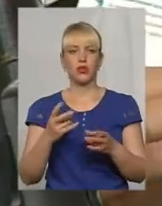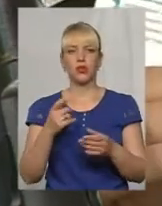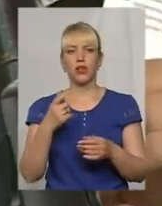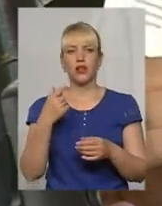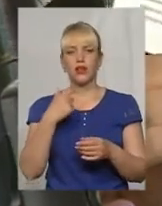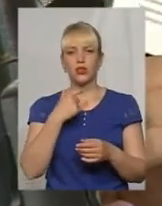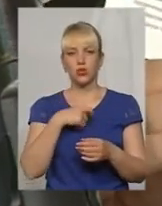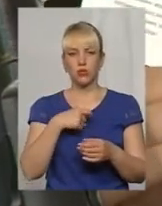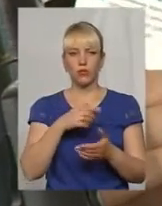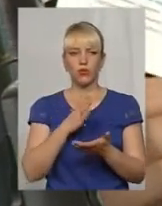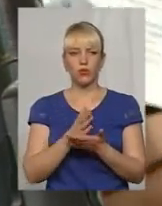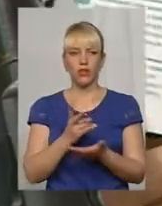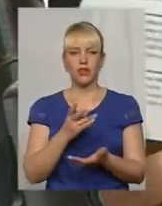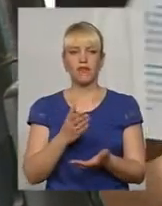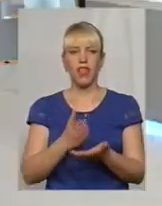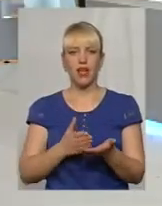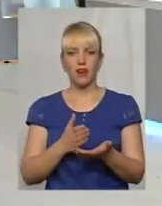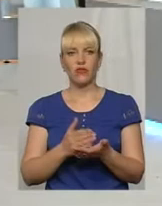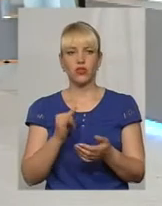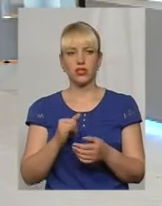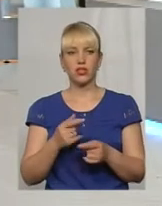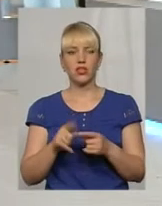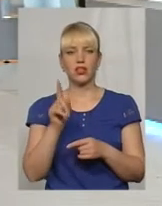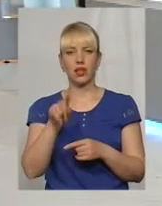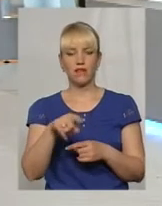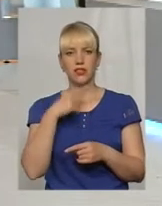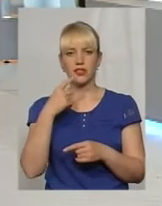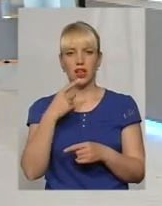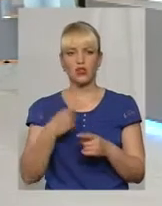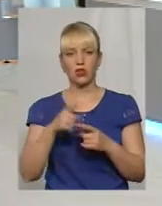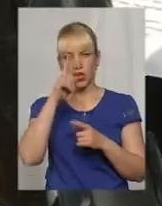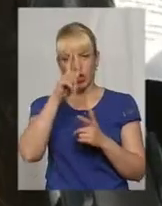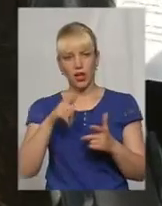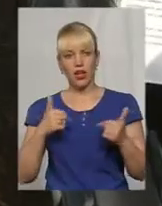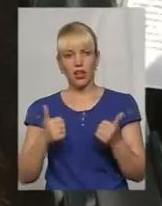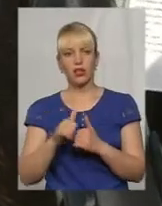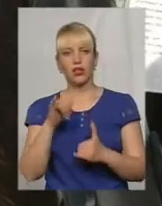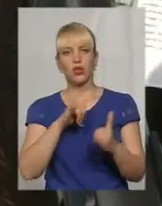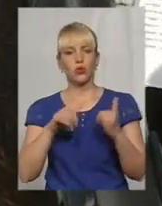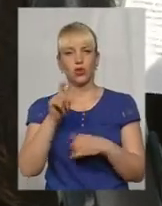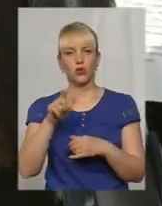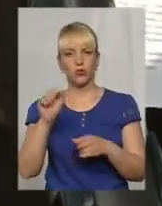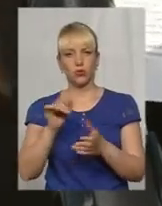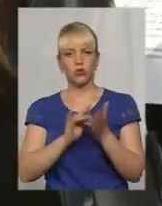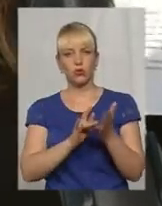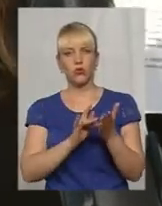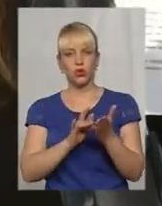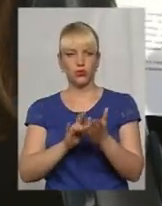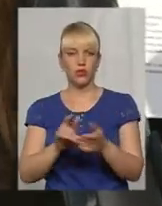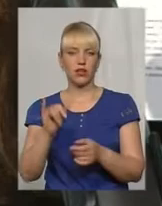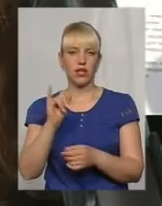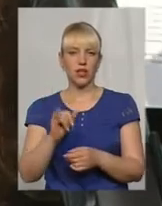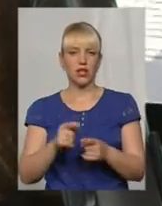мати в наявності. І, в принципі, навіть вказані країни, куди наші громадяни можуть подорожувати. І, зазвичай,